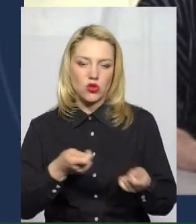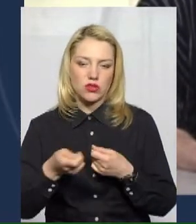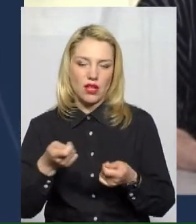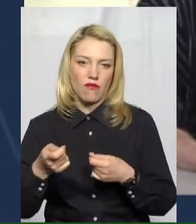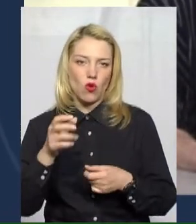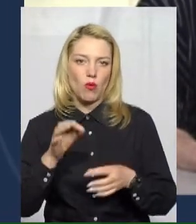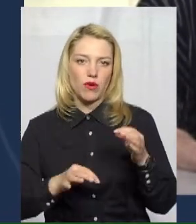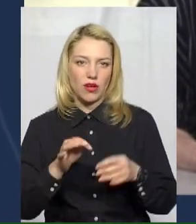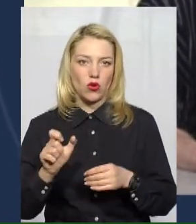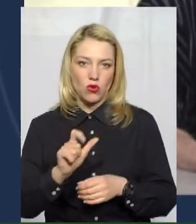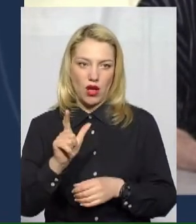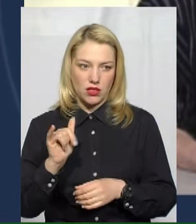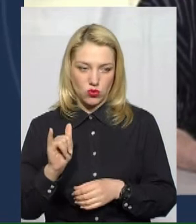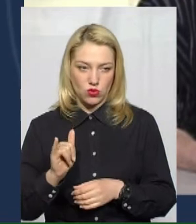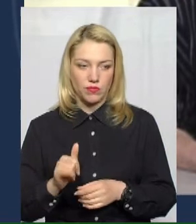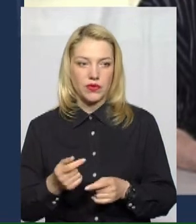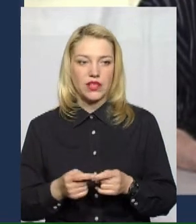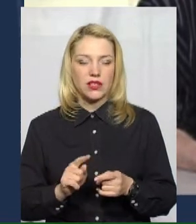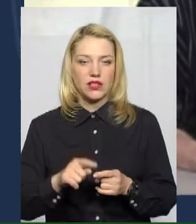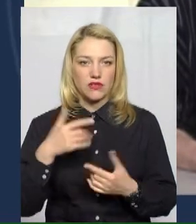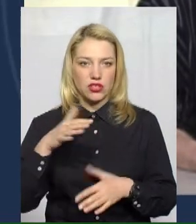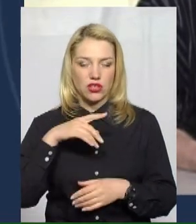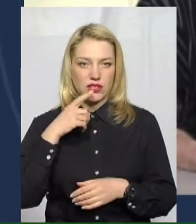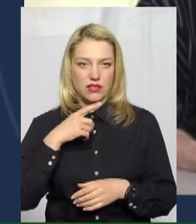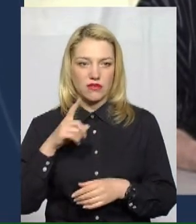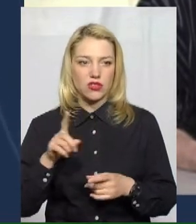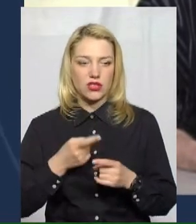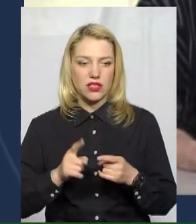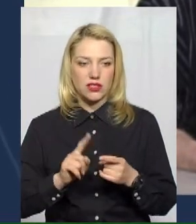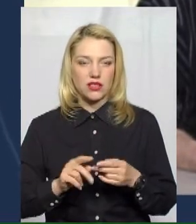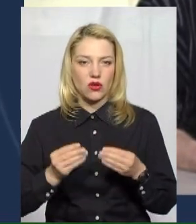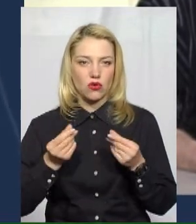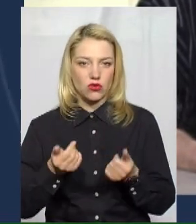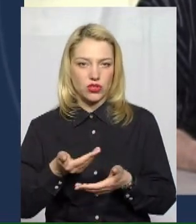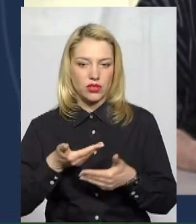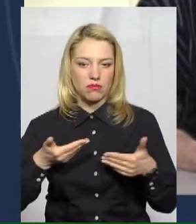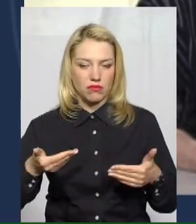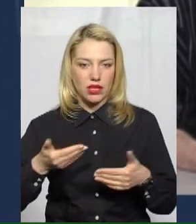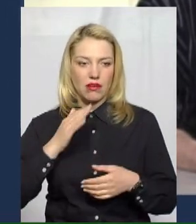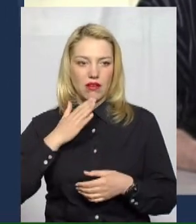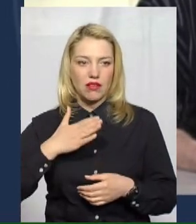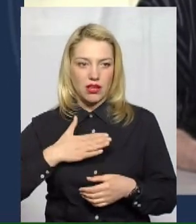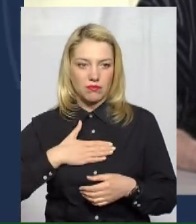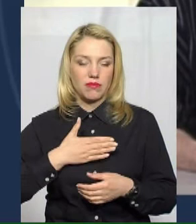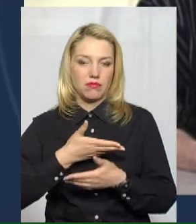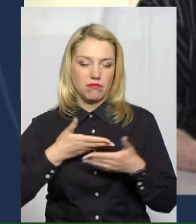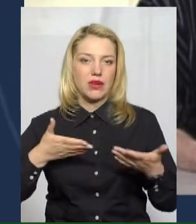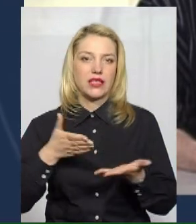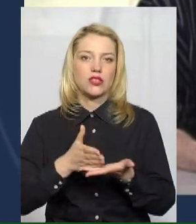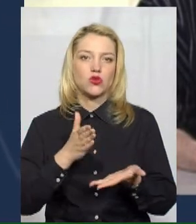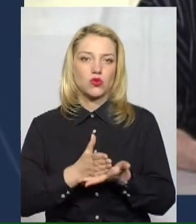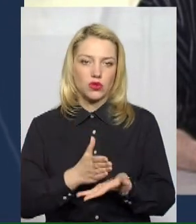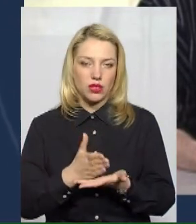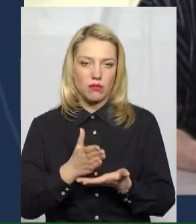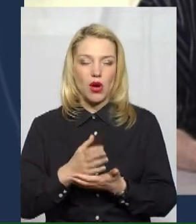вже спочав, це за ці кошти ми, наші приємні, фактично, як це не маємо. А по